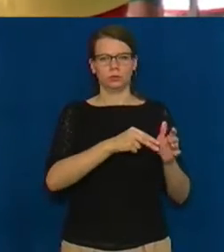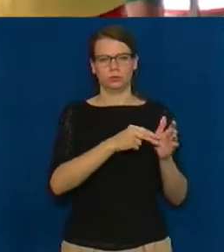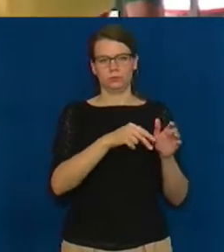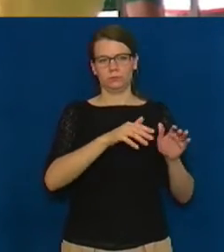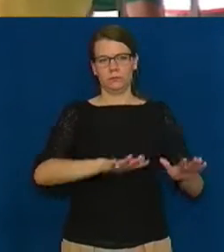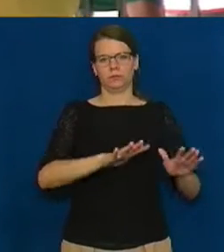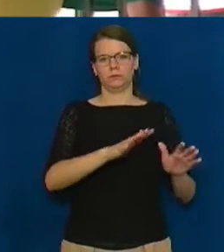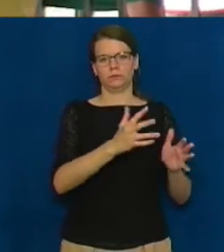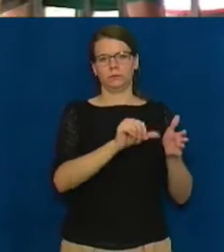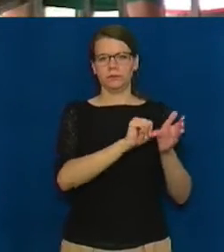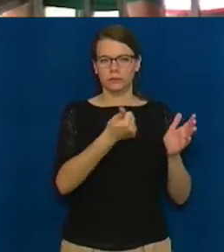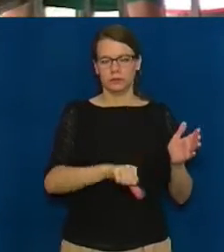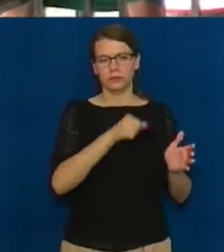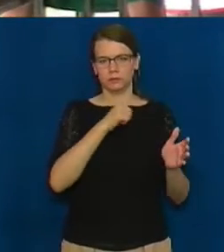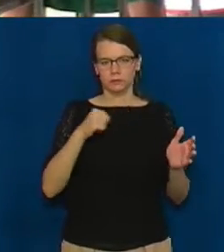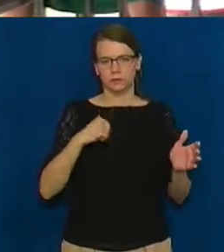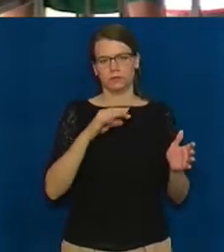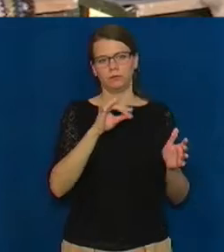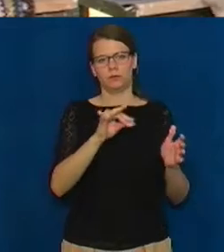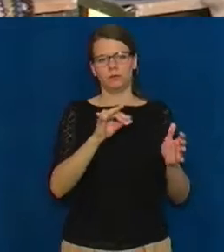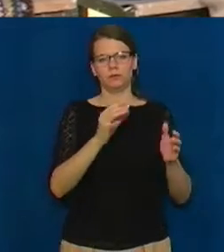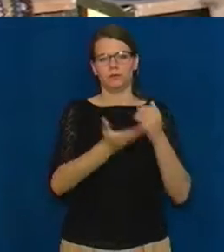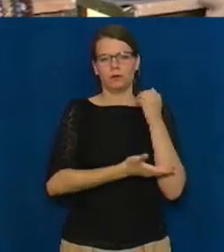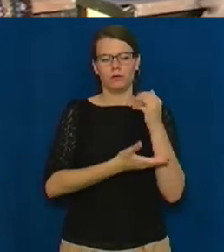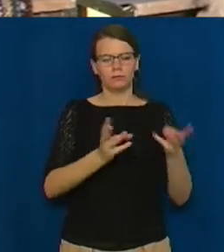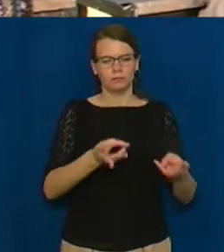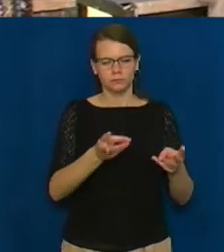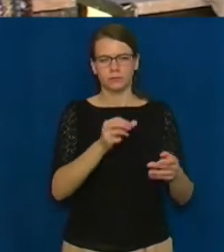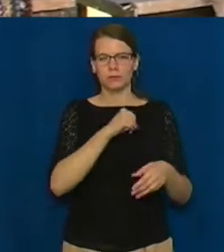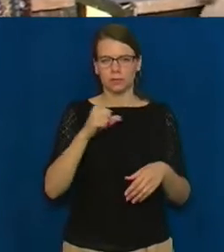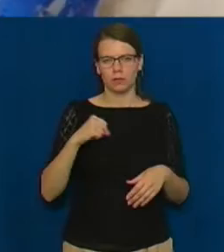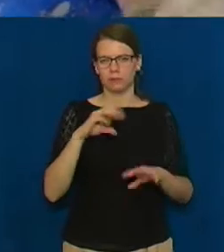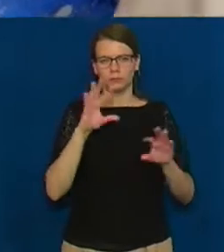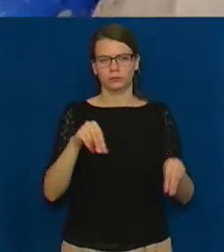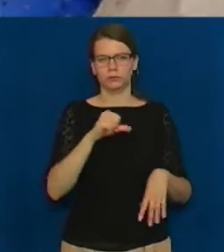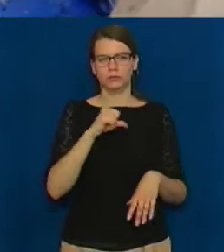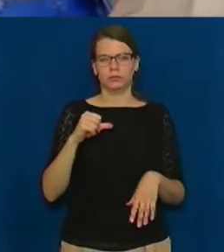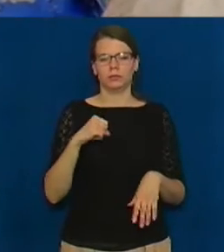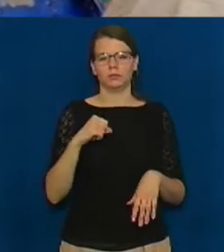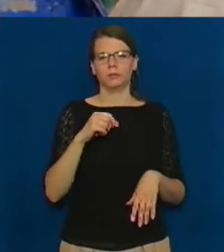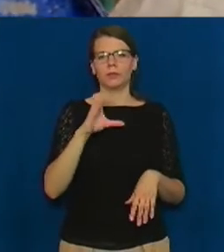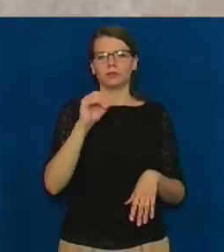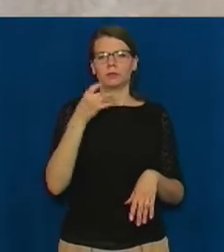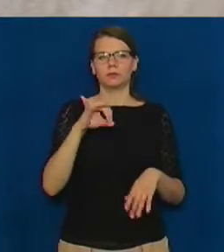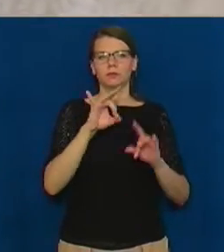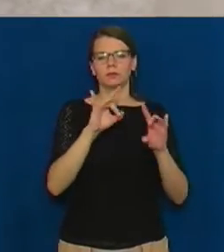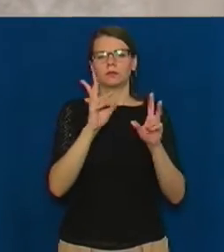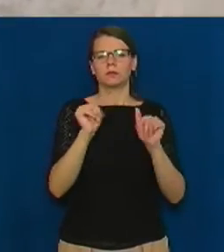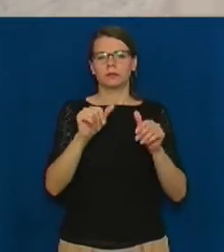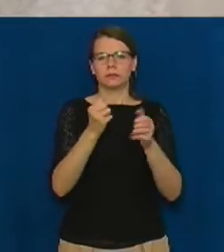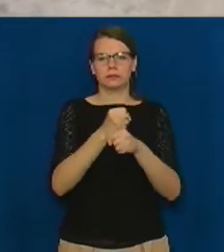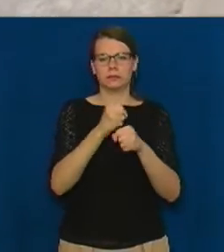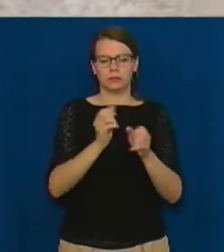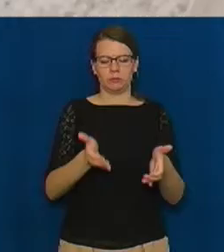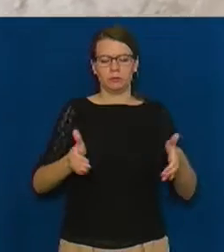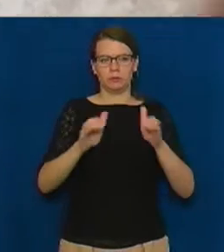глину, випалюємо тут на дровах. Сергій Радько розповідає, як створюється глиняний горщик. Треба